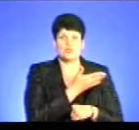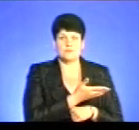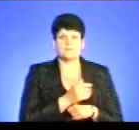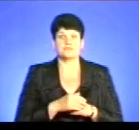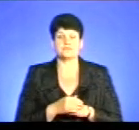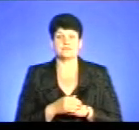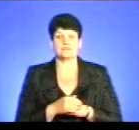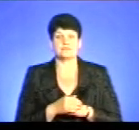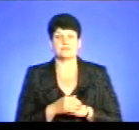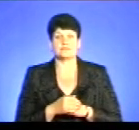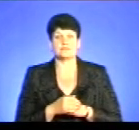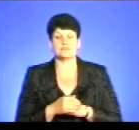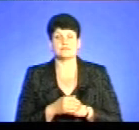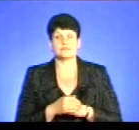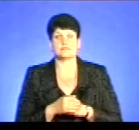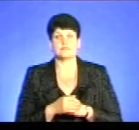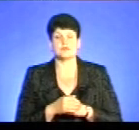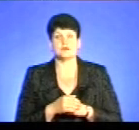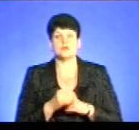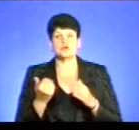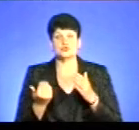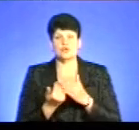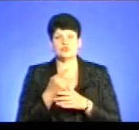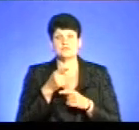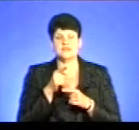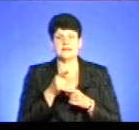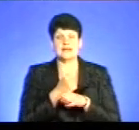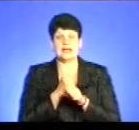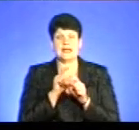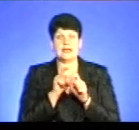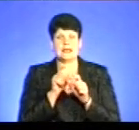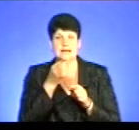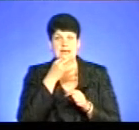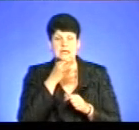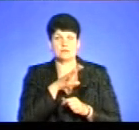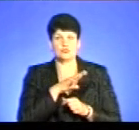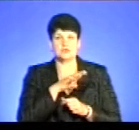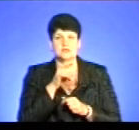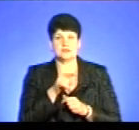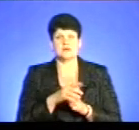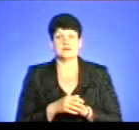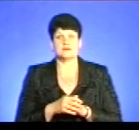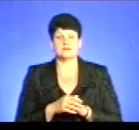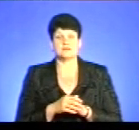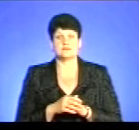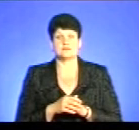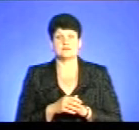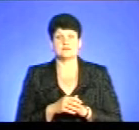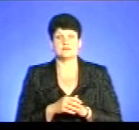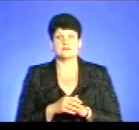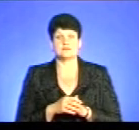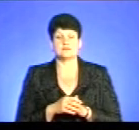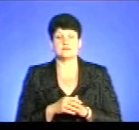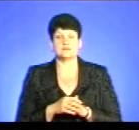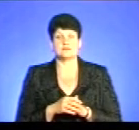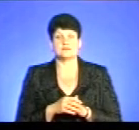зовсім зрозуміли ваше запитання. Просимо, щоб ви відійшли від телевізору, наскільки